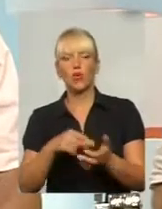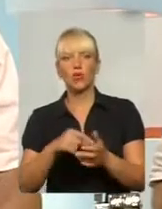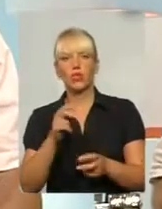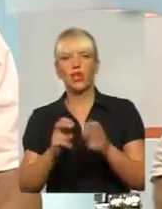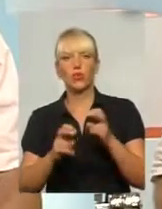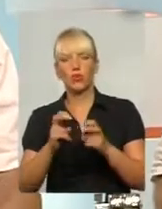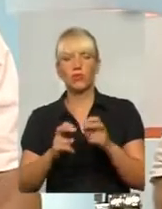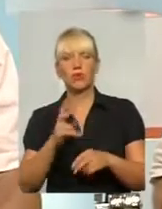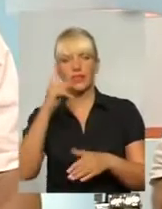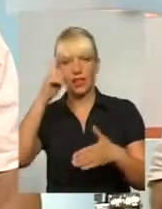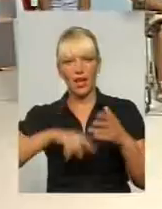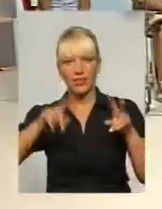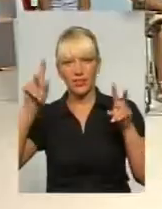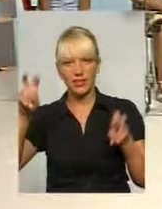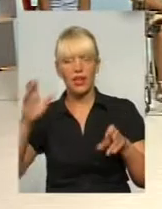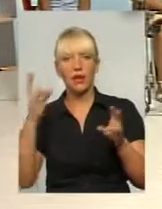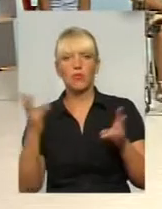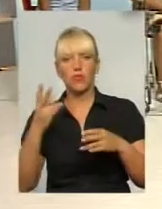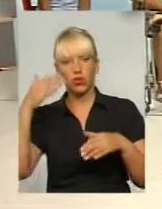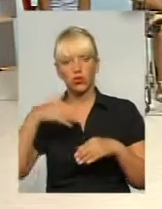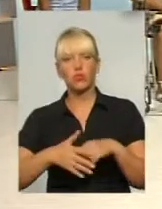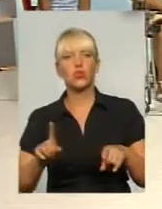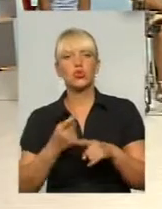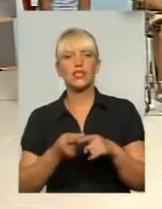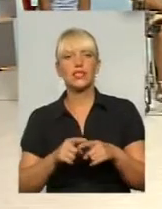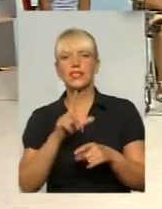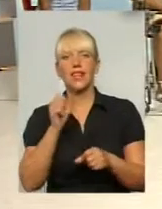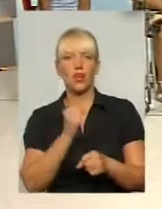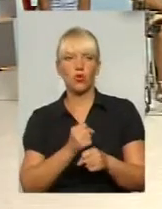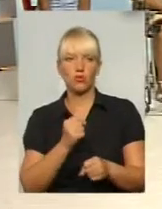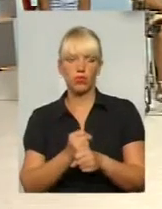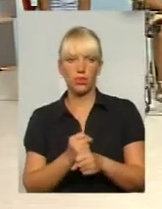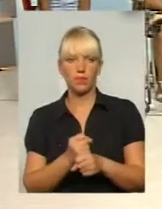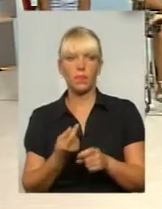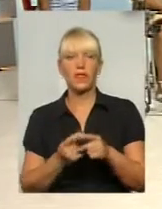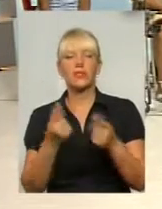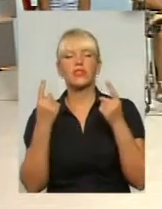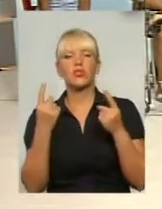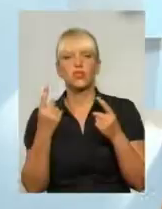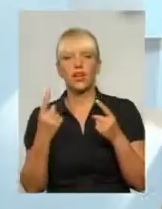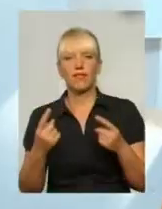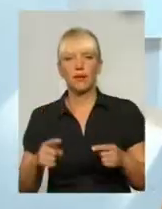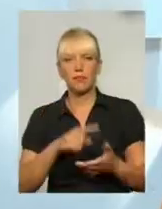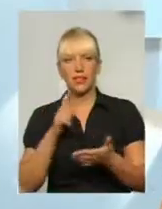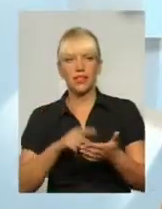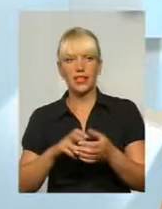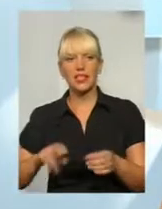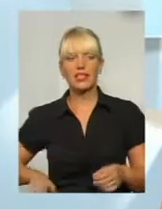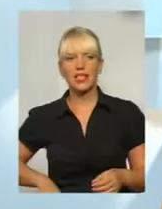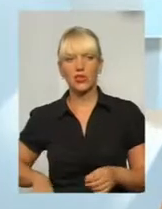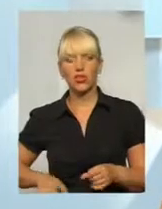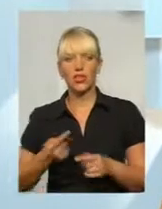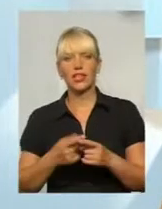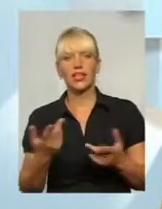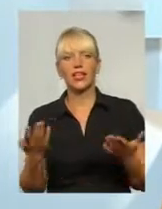«Надія», має розуміти, що це за робота і має бути людиною кваліфіковування. Це суттєве питання, бо з директорами, принаймні на твітер, то яке